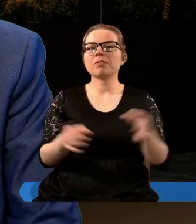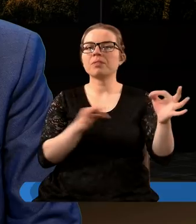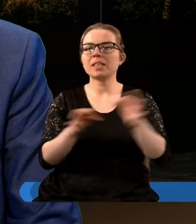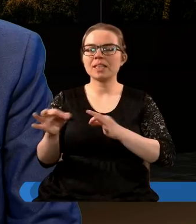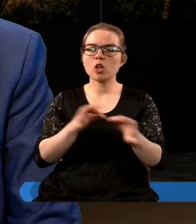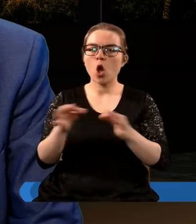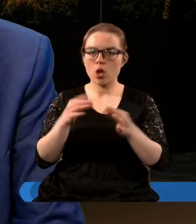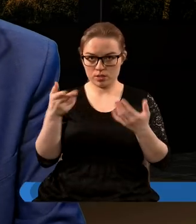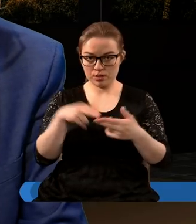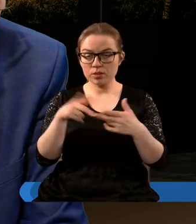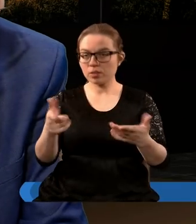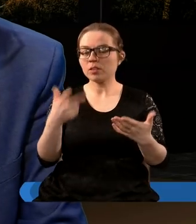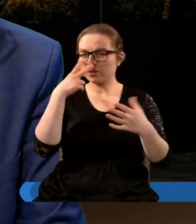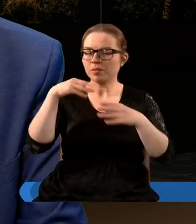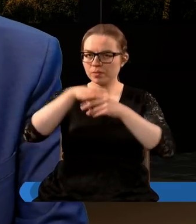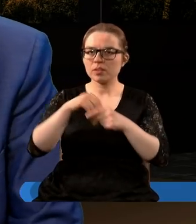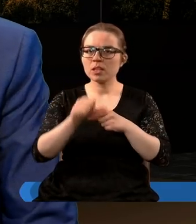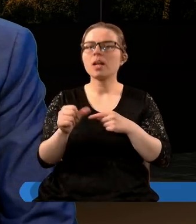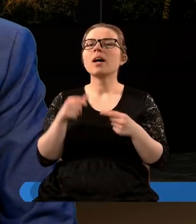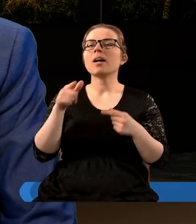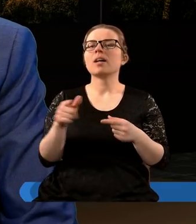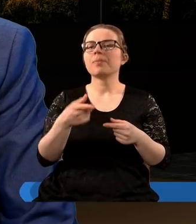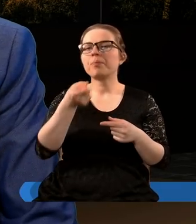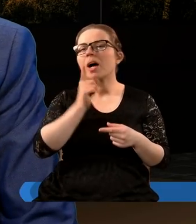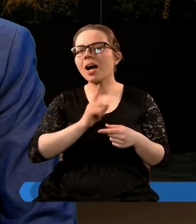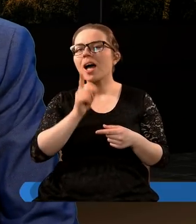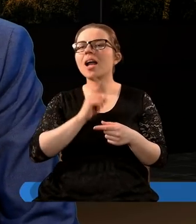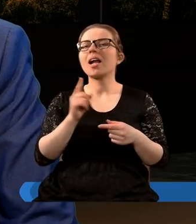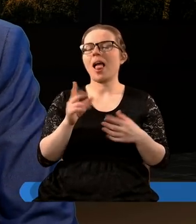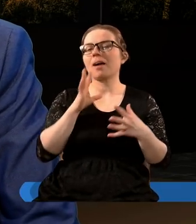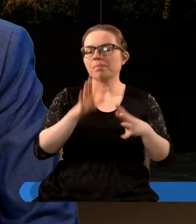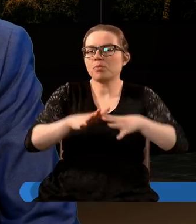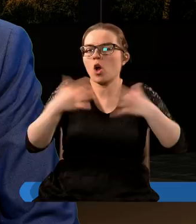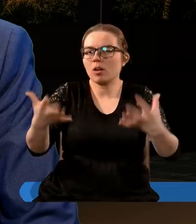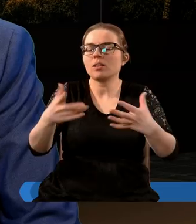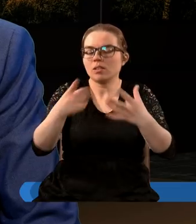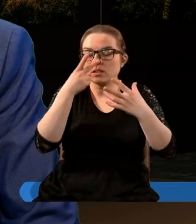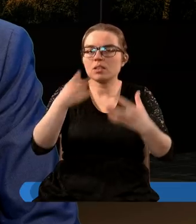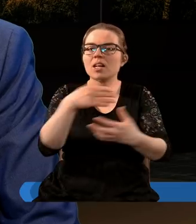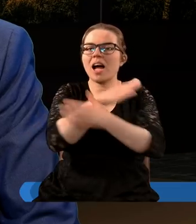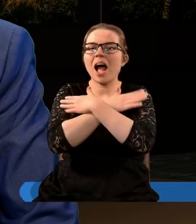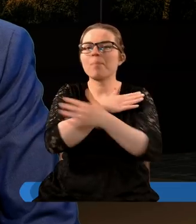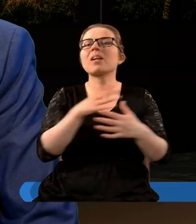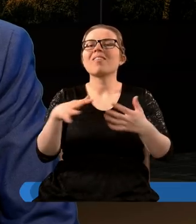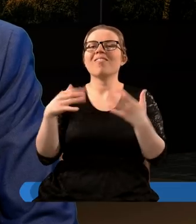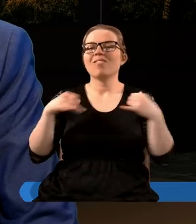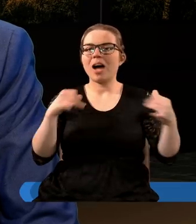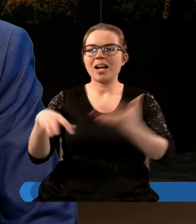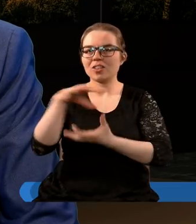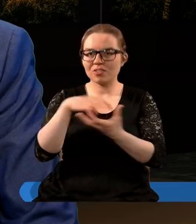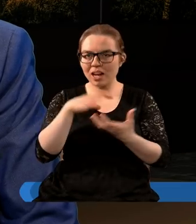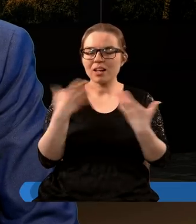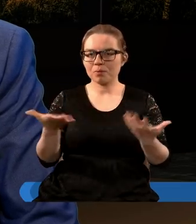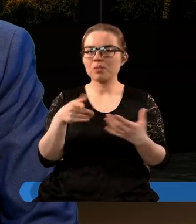historii i która to moc jeszcze religijna podpierała się cały czas ramieniem władzy świeckiej